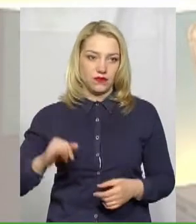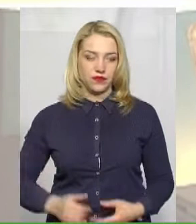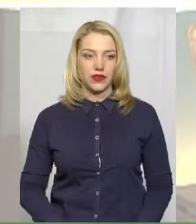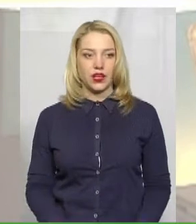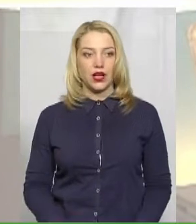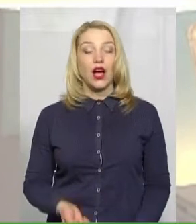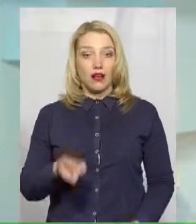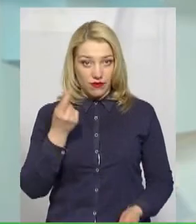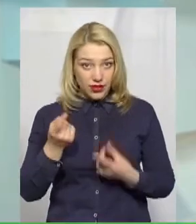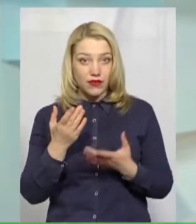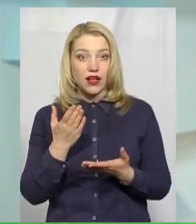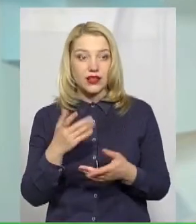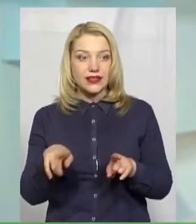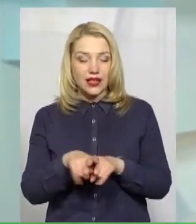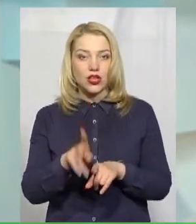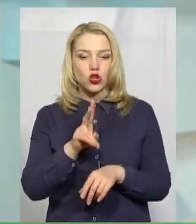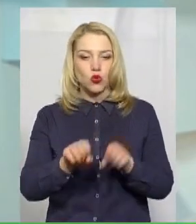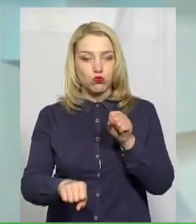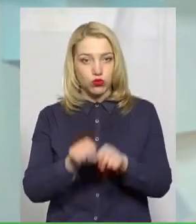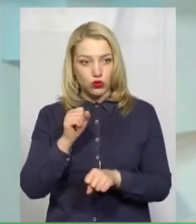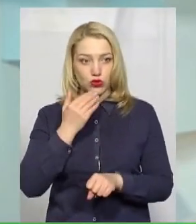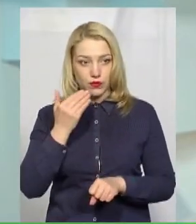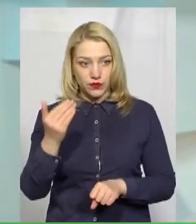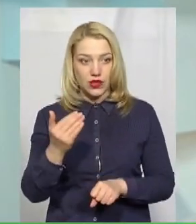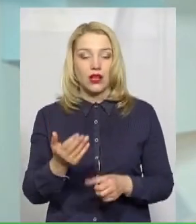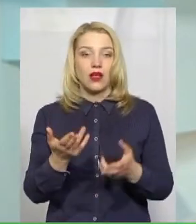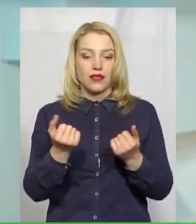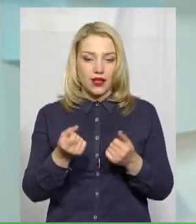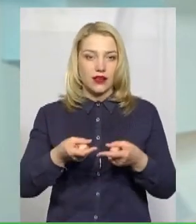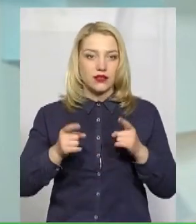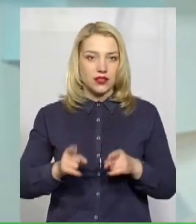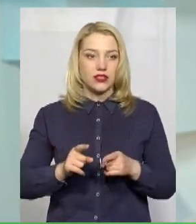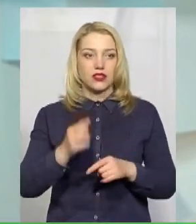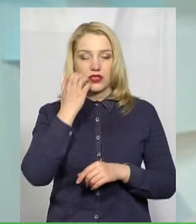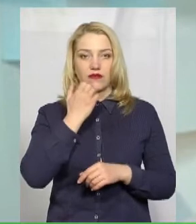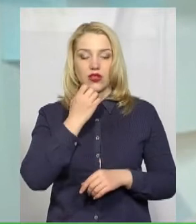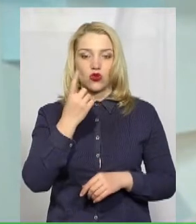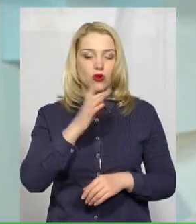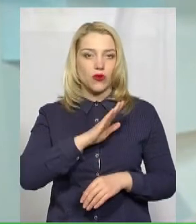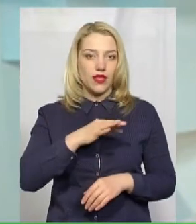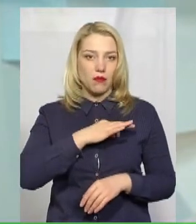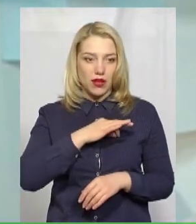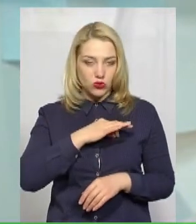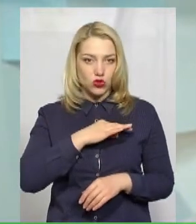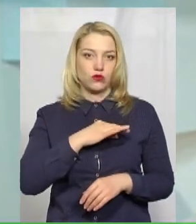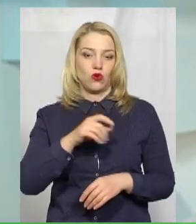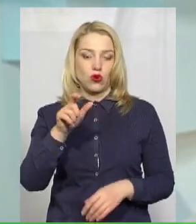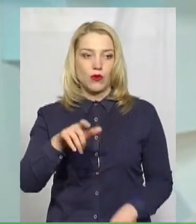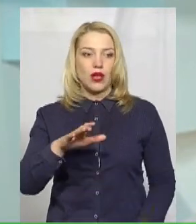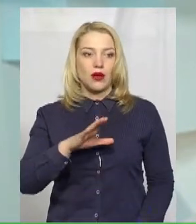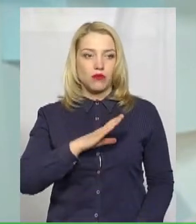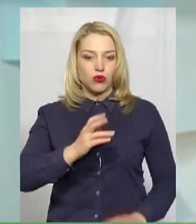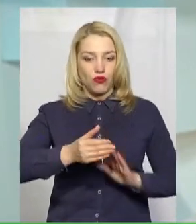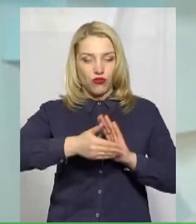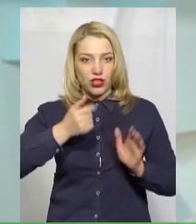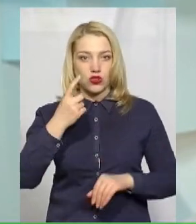Виявляли таких, хто порушує? Дійсно, завдяки одному небайдужому громадянину на вулиці Чорновола був виклик на